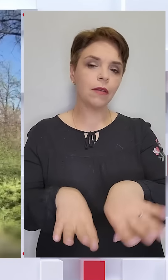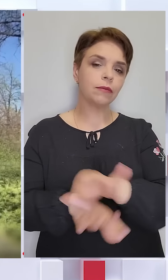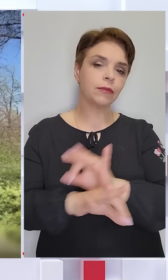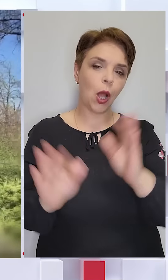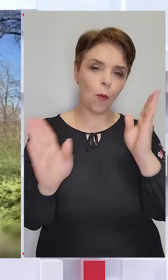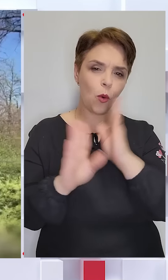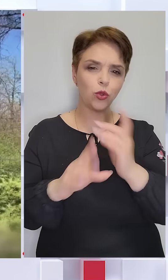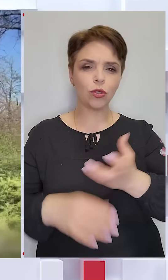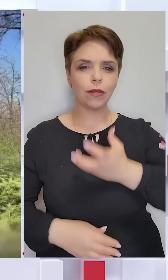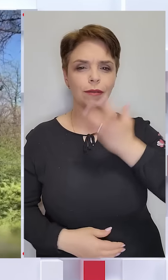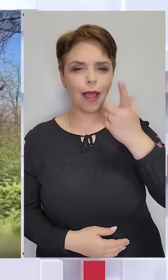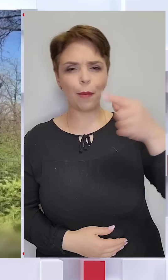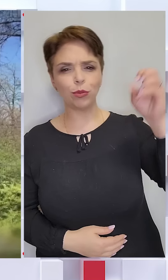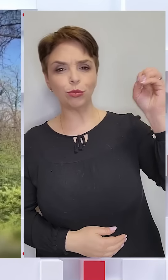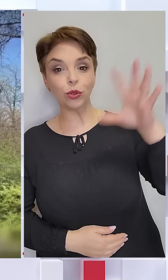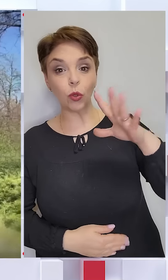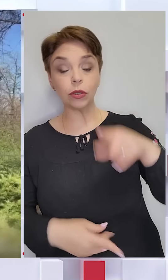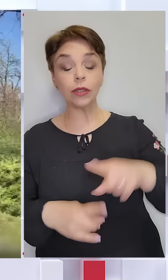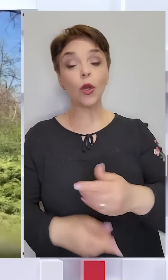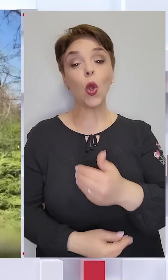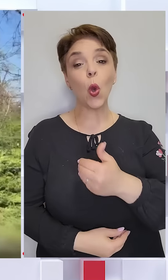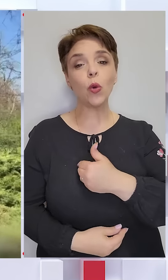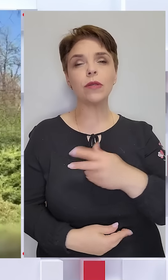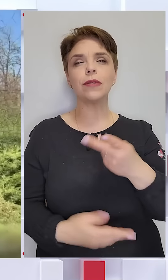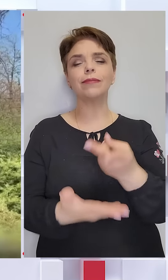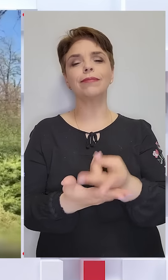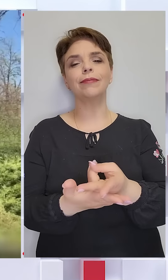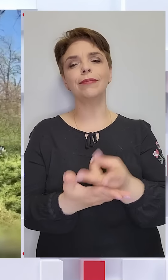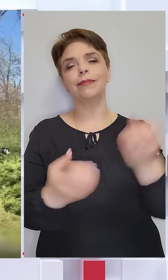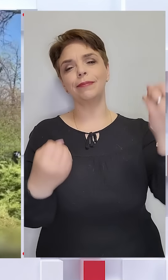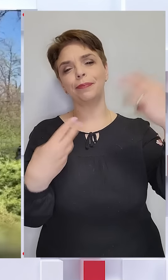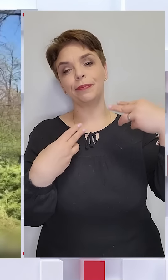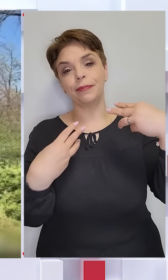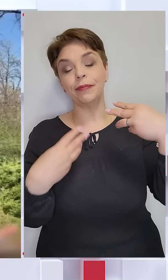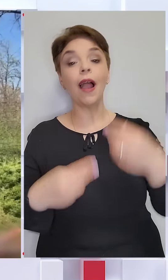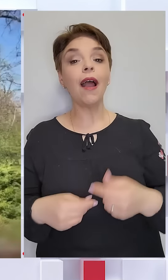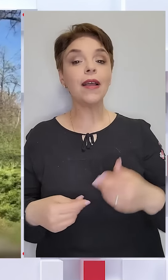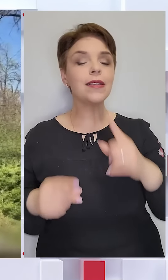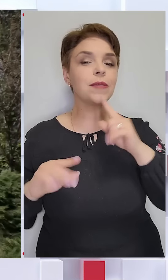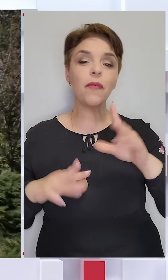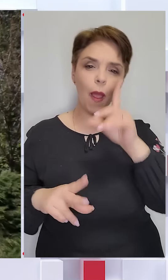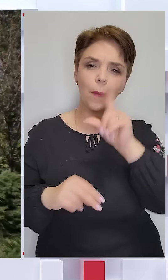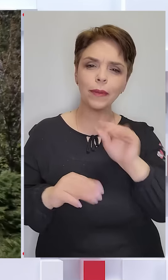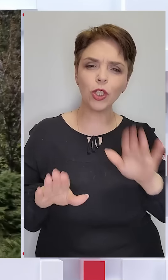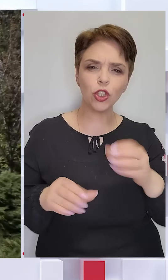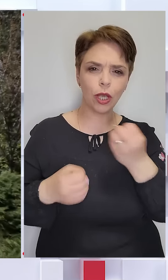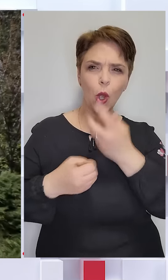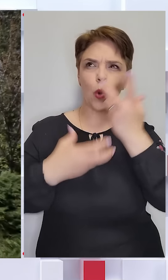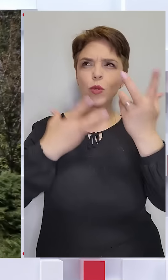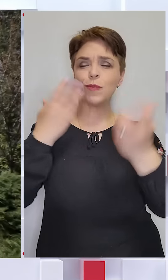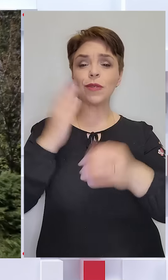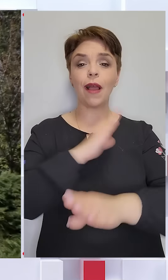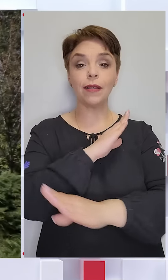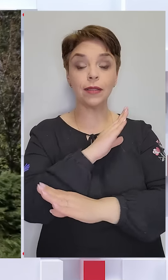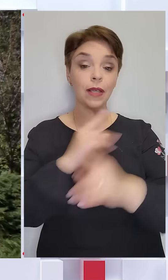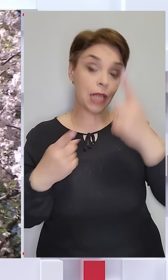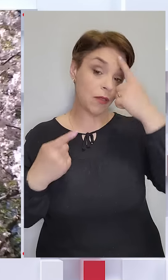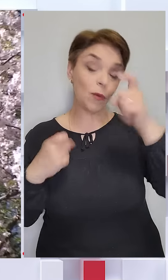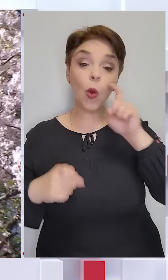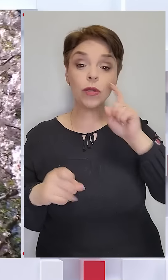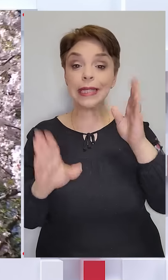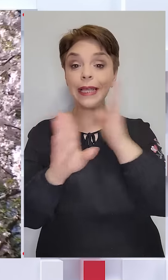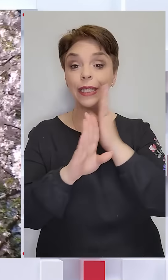погода. Дуже тепло, і сонце так і хочеться поніжитися під його ласкавим проміням. Півають пташки, розпускаються дерева. За даними